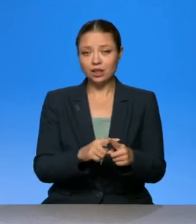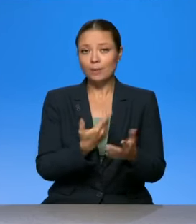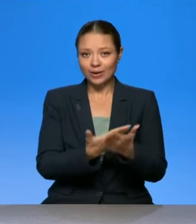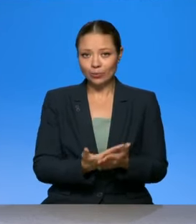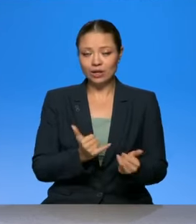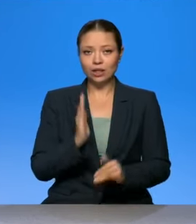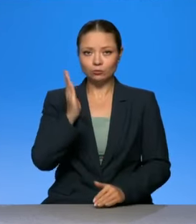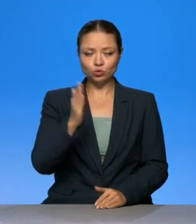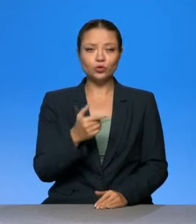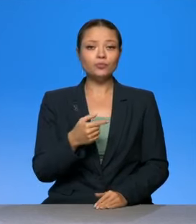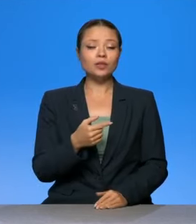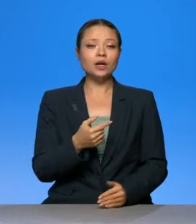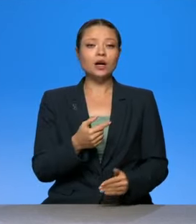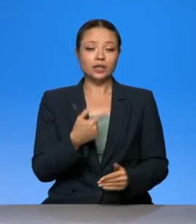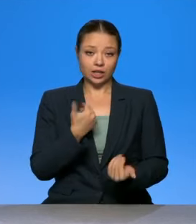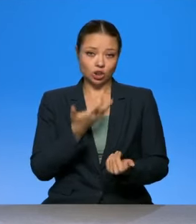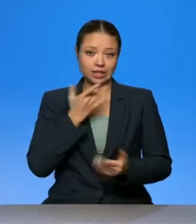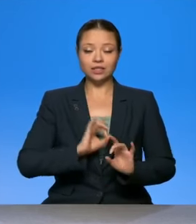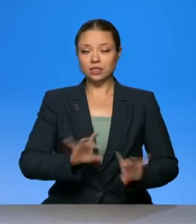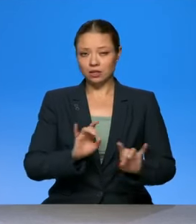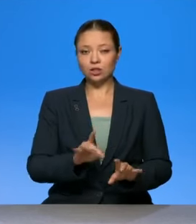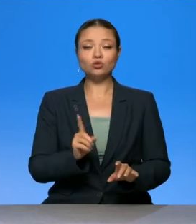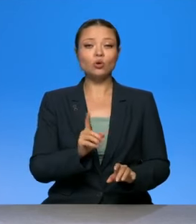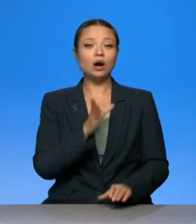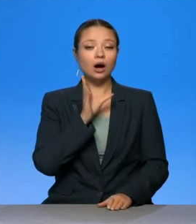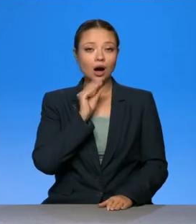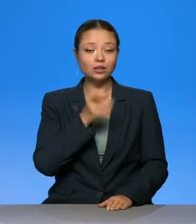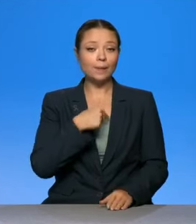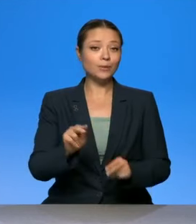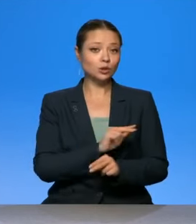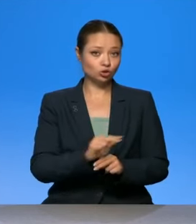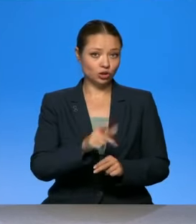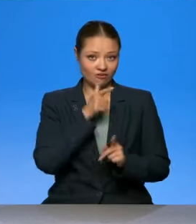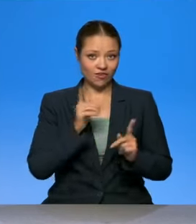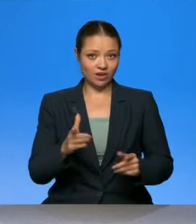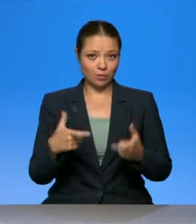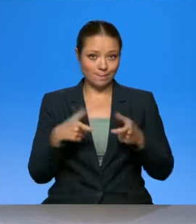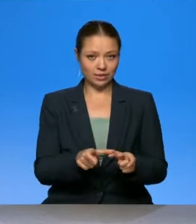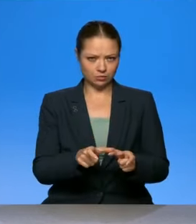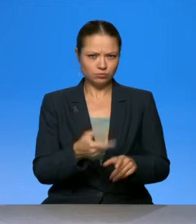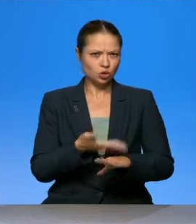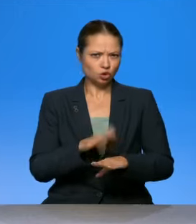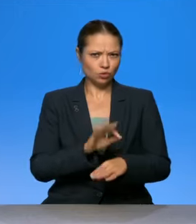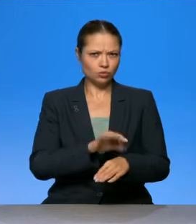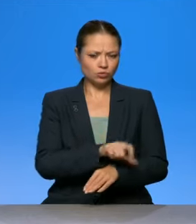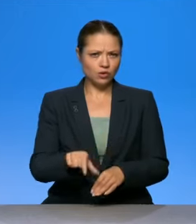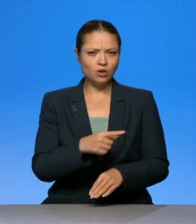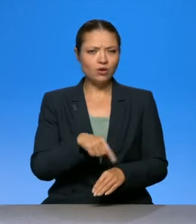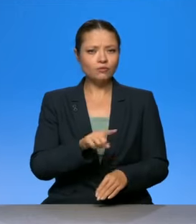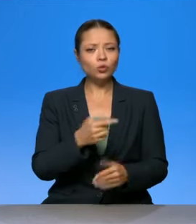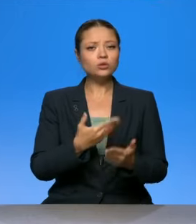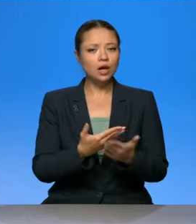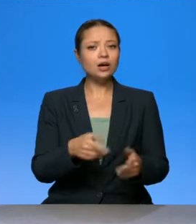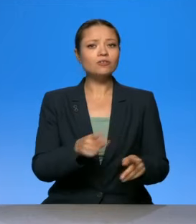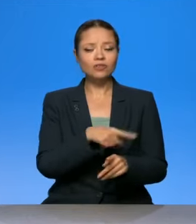раз я читаю лекцию, что как мы лечили во время пандемии имя тяжелого пациента, вы думаете, вот это патогенез болезни, и так вы можете